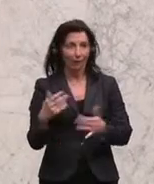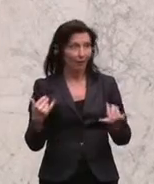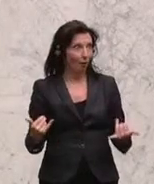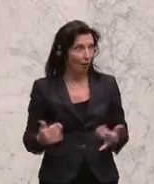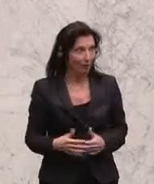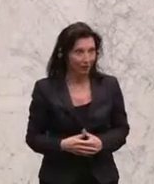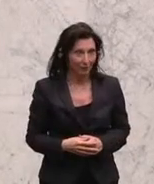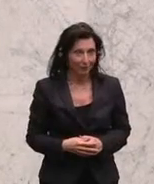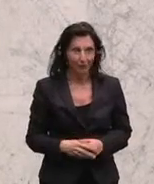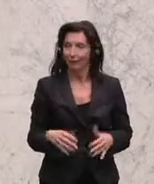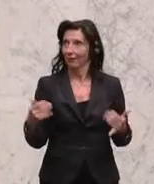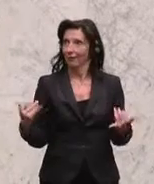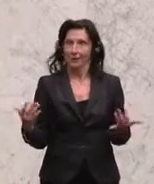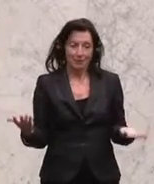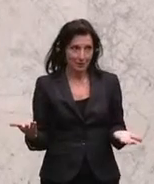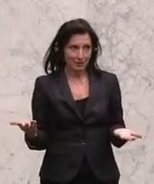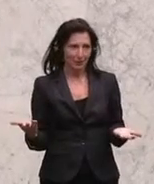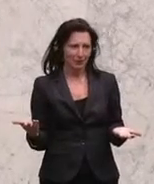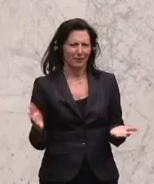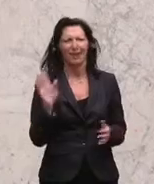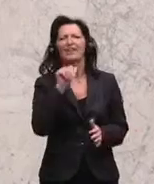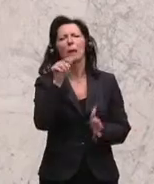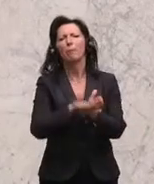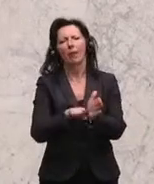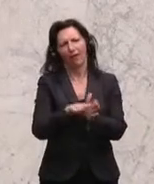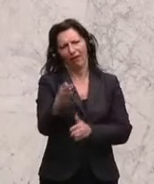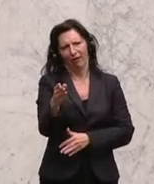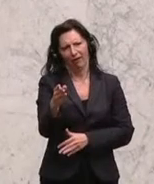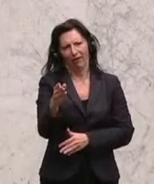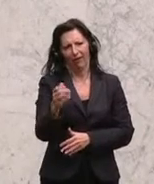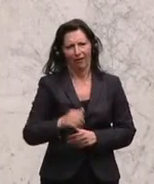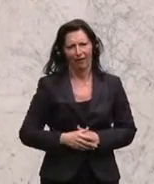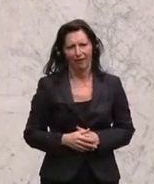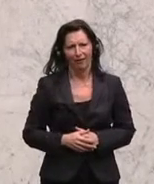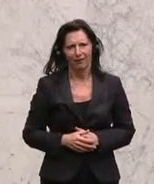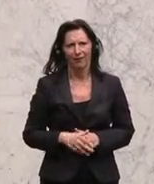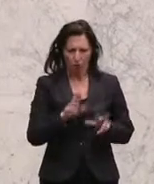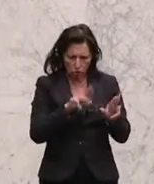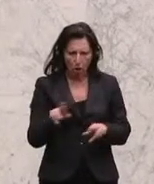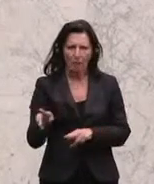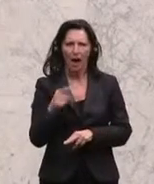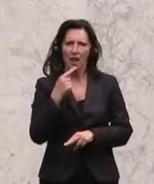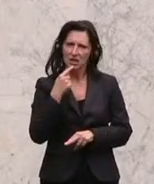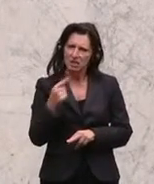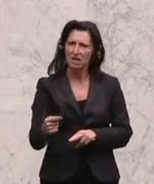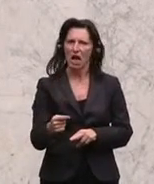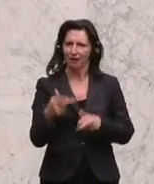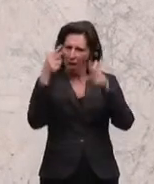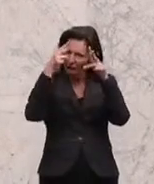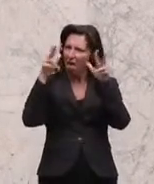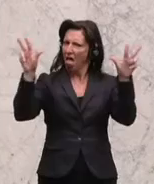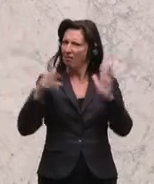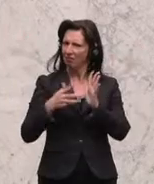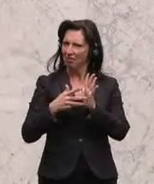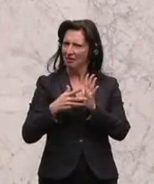was wäre heute, nicht billig. Er hat heute den, normal sagt man, Echtest, dass er da